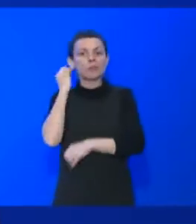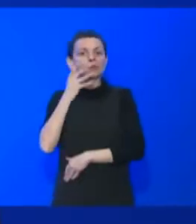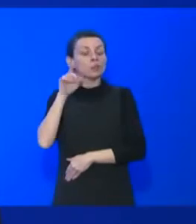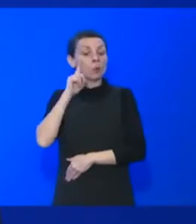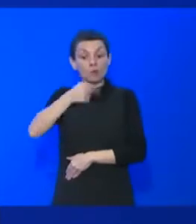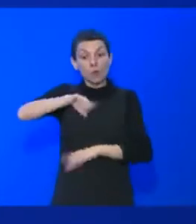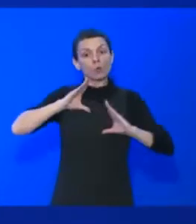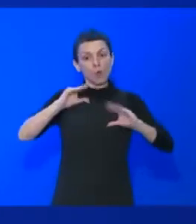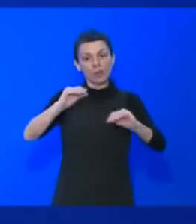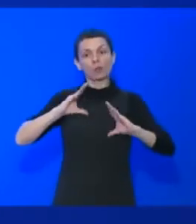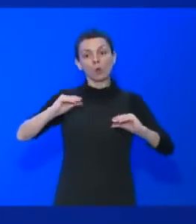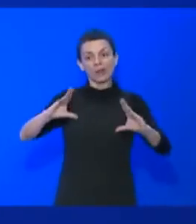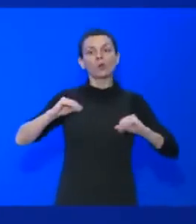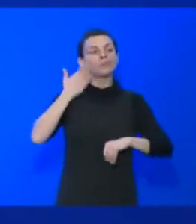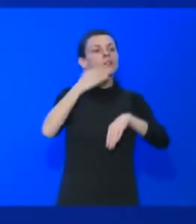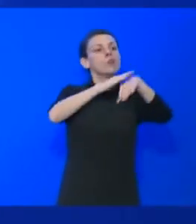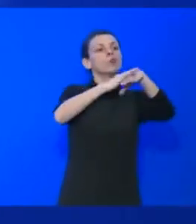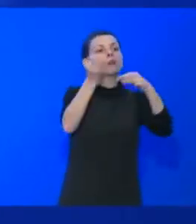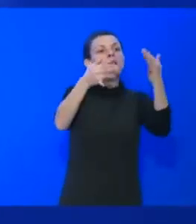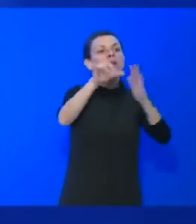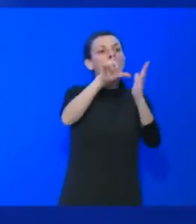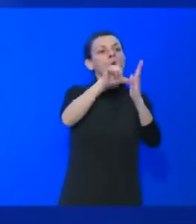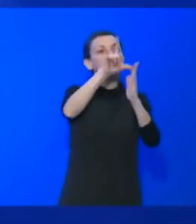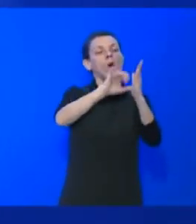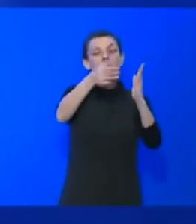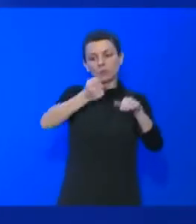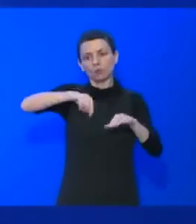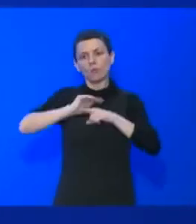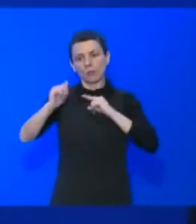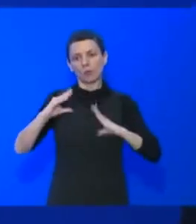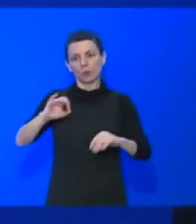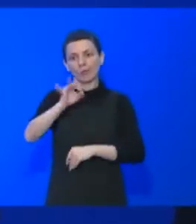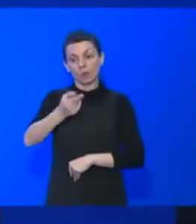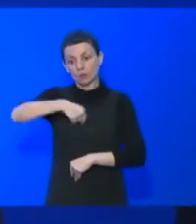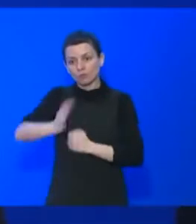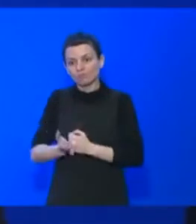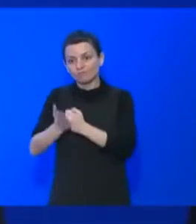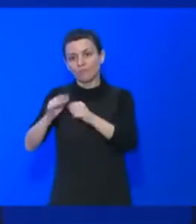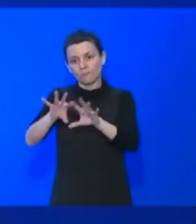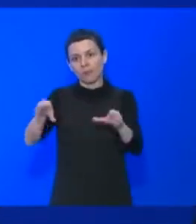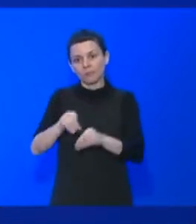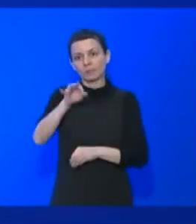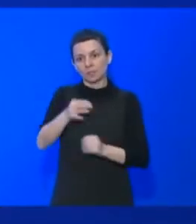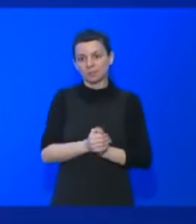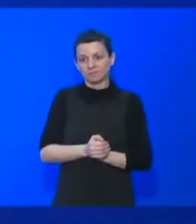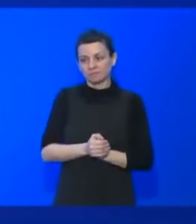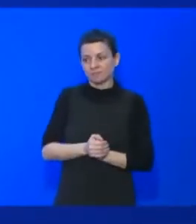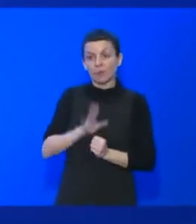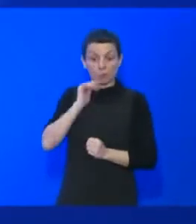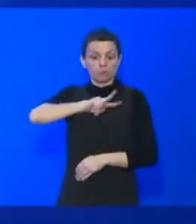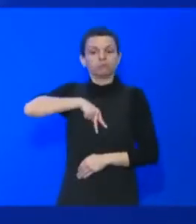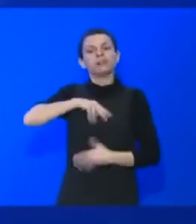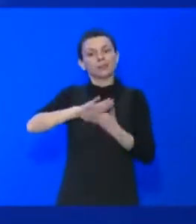tous les jours. Les politiques nous font des lois. Nous, nous sommes là, voilà, aux côtés des familles. Et donc, effectivement, ma propre